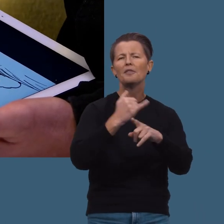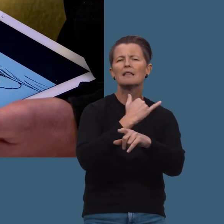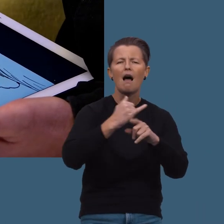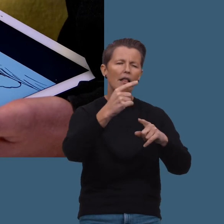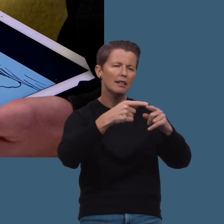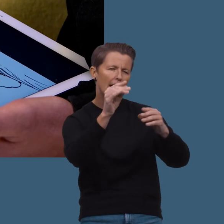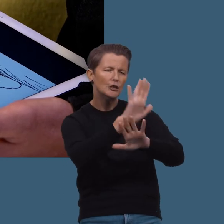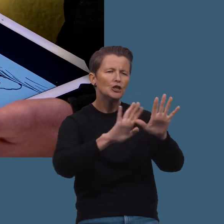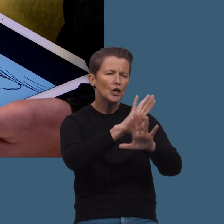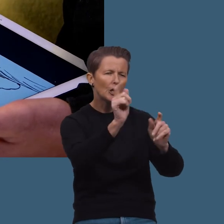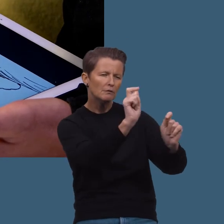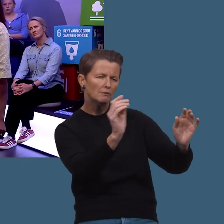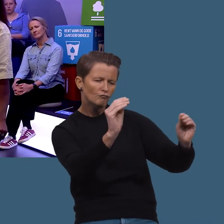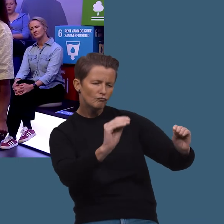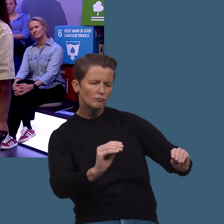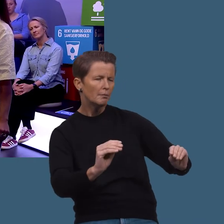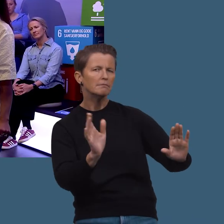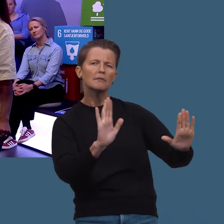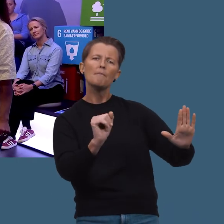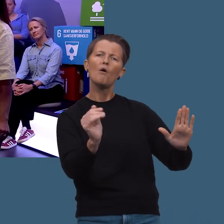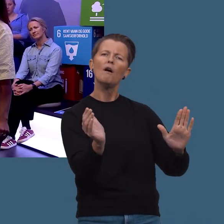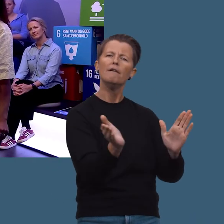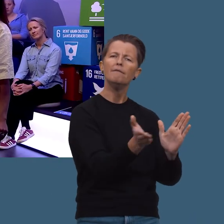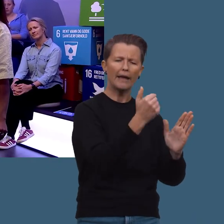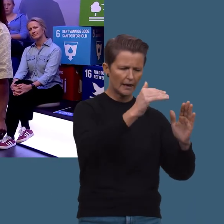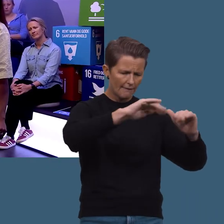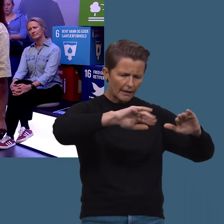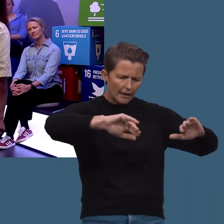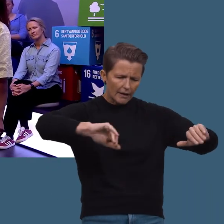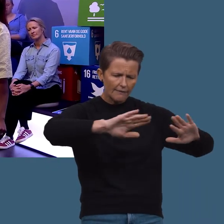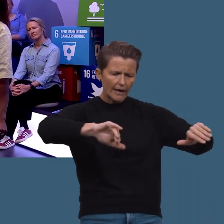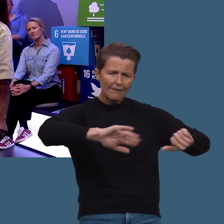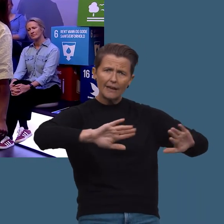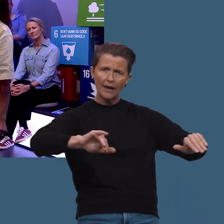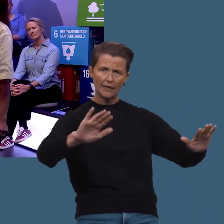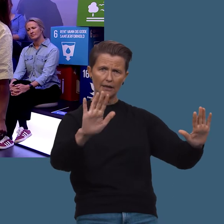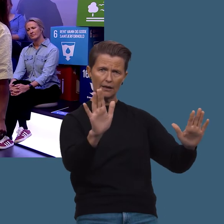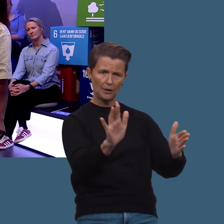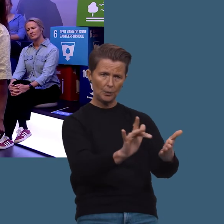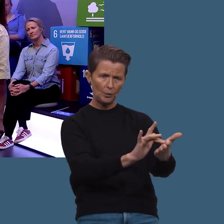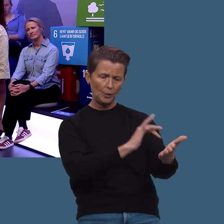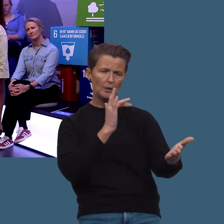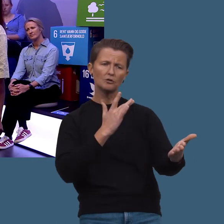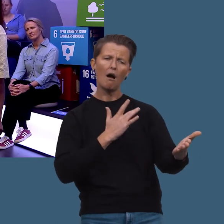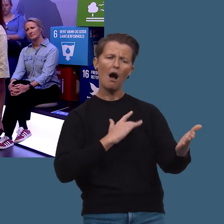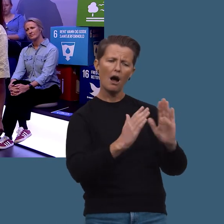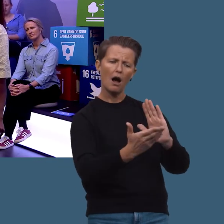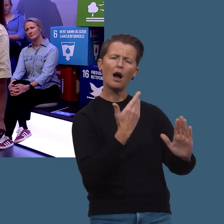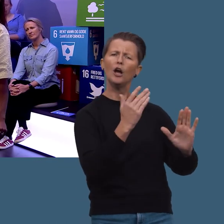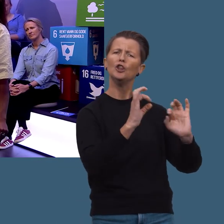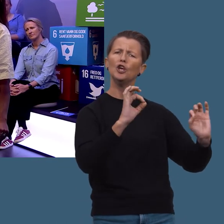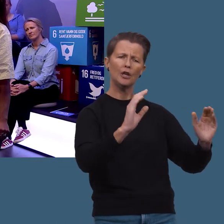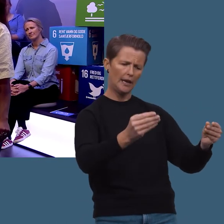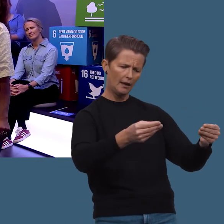detaljer og skygger og sånn. Men det er viktig å fjerne vekk ting, ta bort, ta bort, bort. Og så står man igjen med noe som er ganske